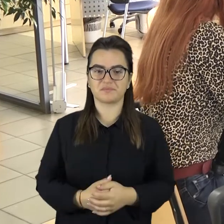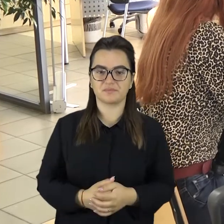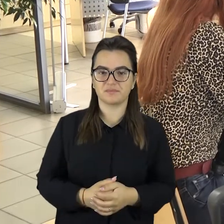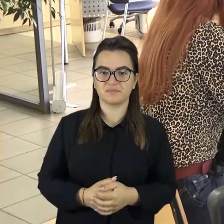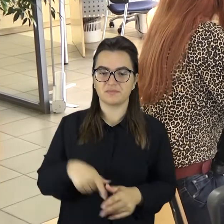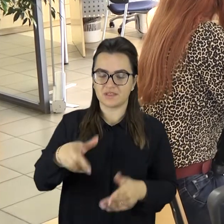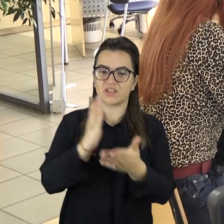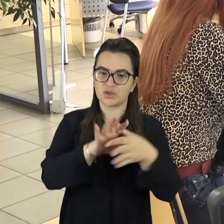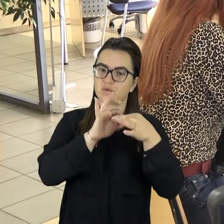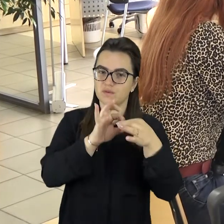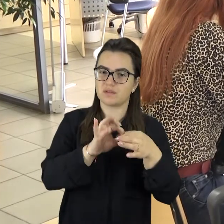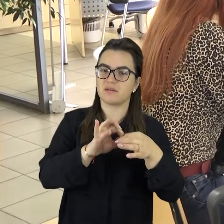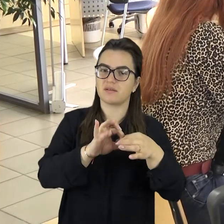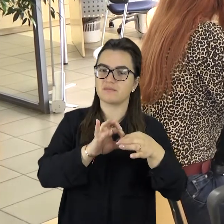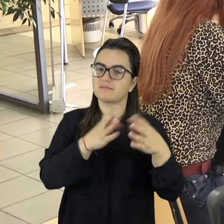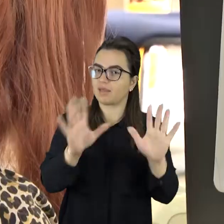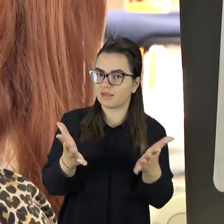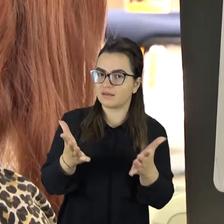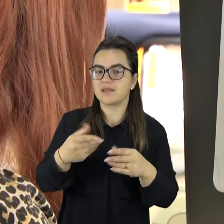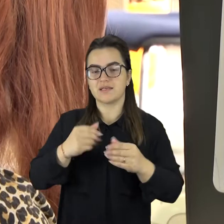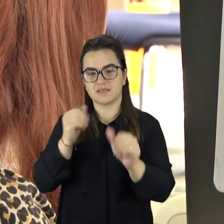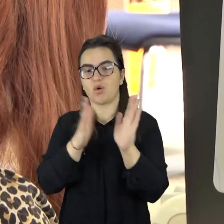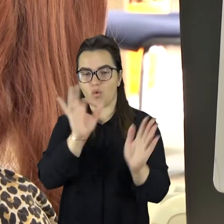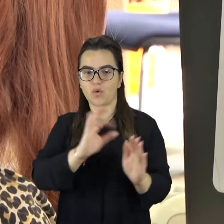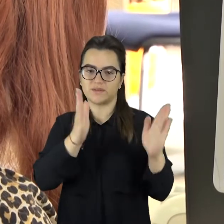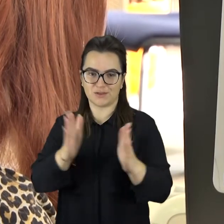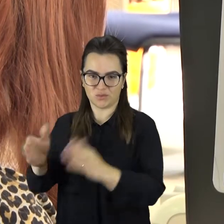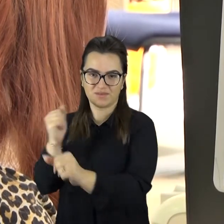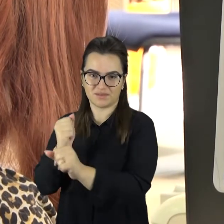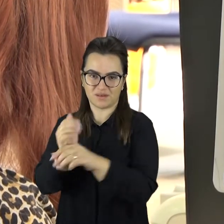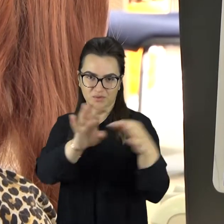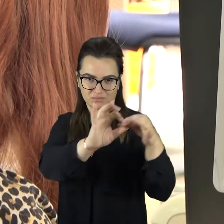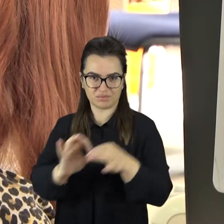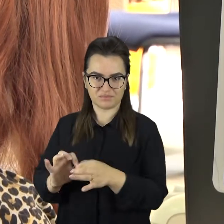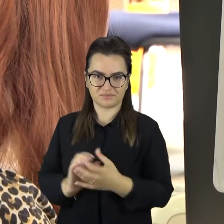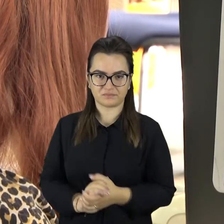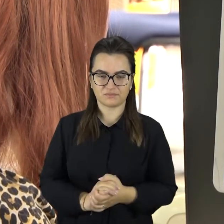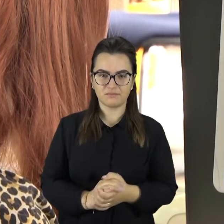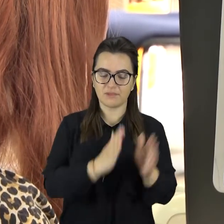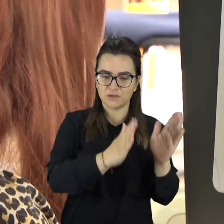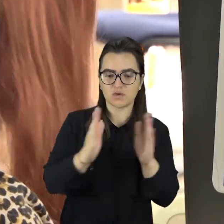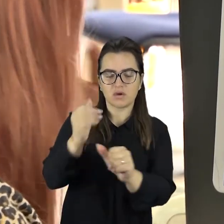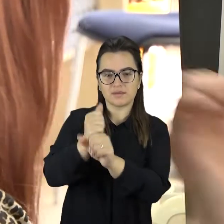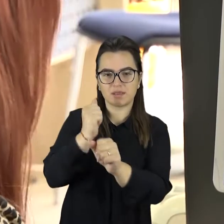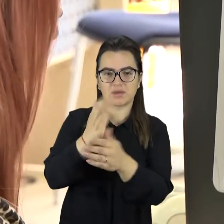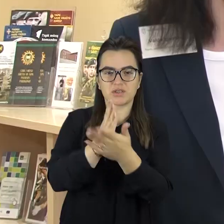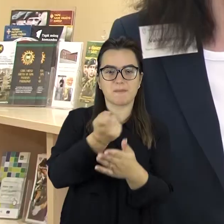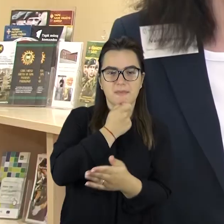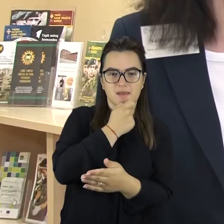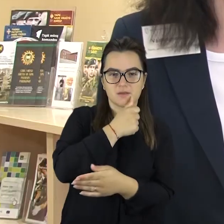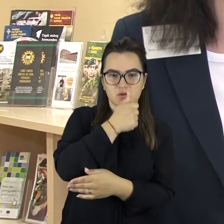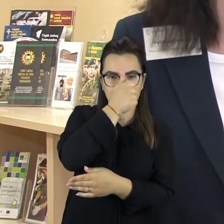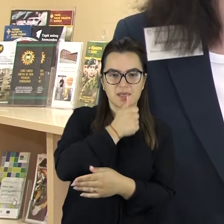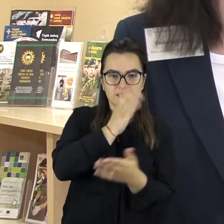tai yra susiję su sezoniniu darbu didesnė pasiūla. Sezoniniai darbai įprastai balandžio